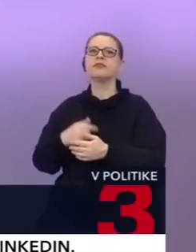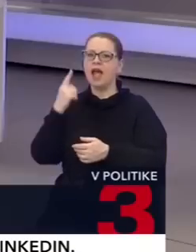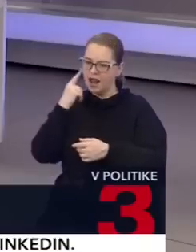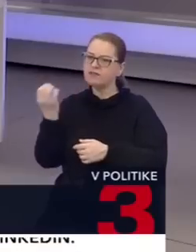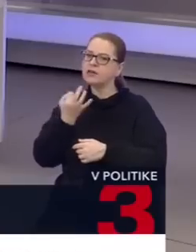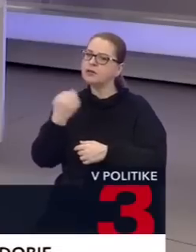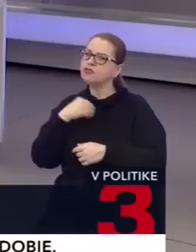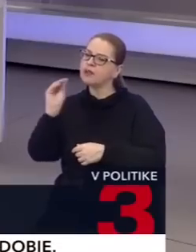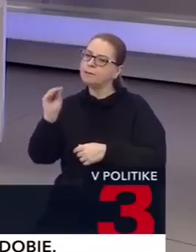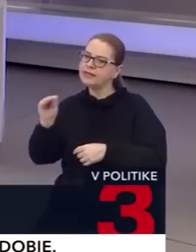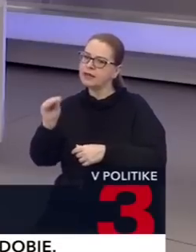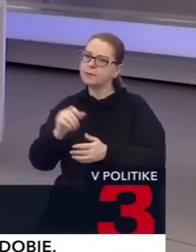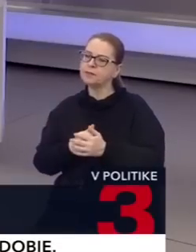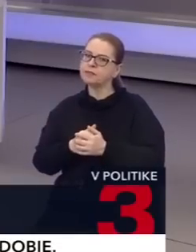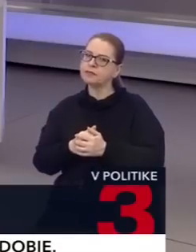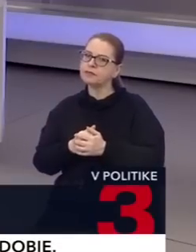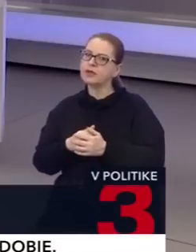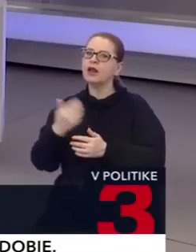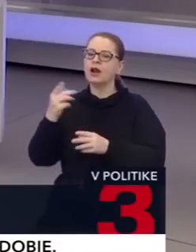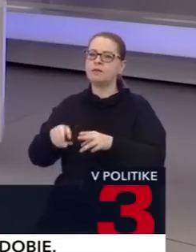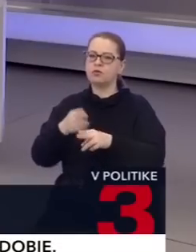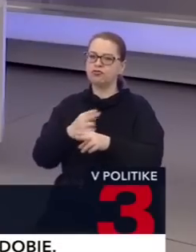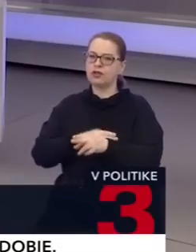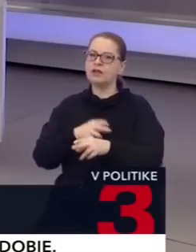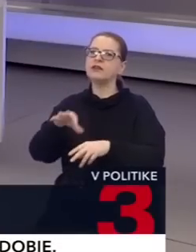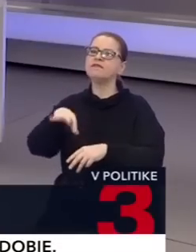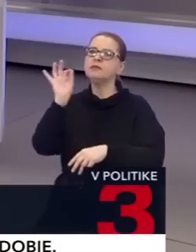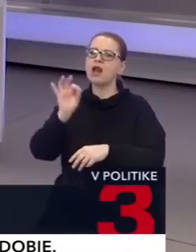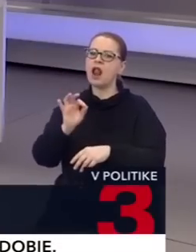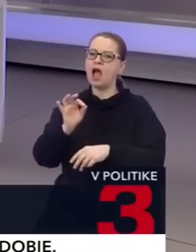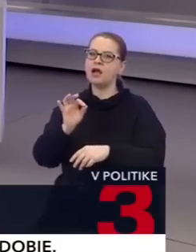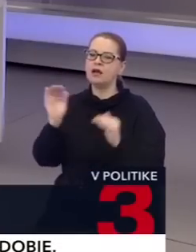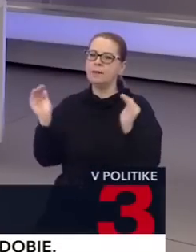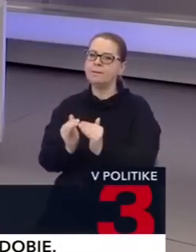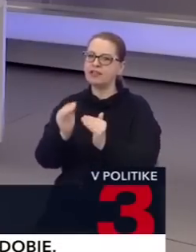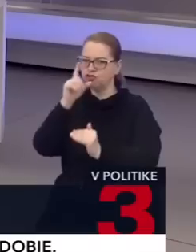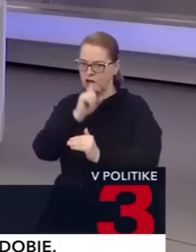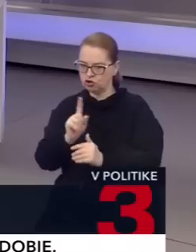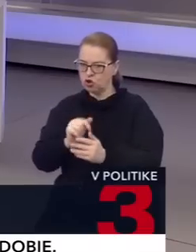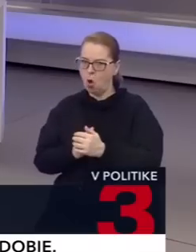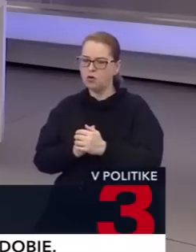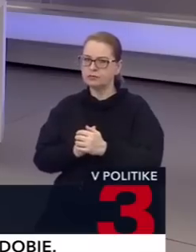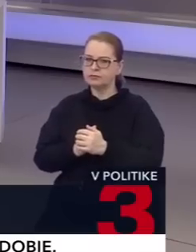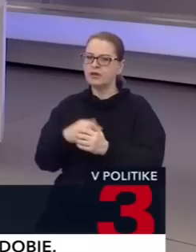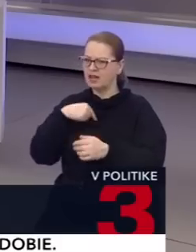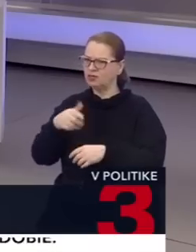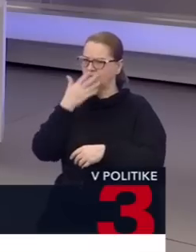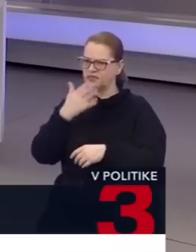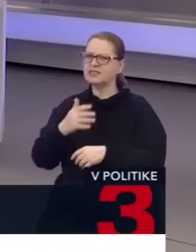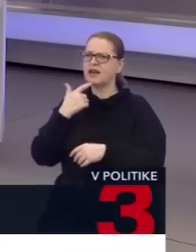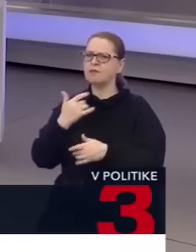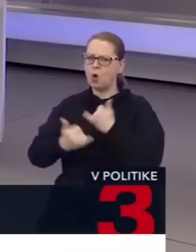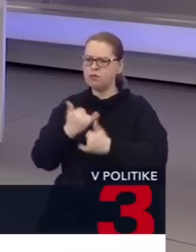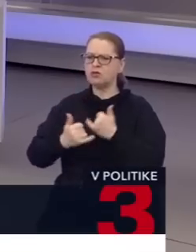sa pýtam? Lebo táto krajina si vo väčšine volieb vybrala, a teraz bez urážky, si vybrala menšie zlo. Aj toto mi príde opätovne ako